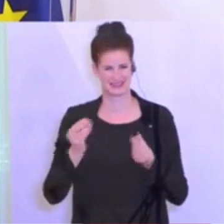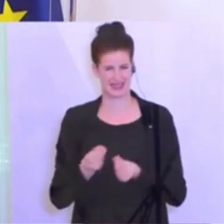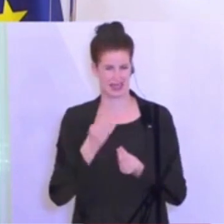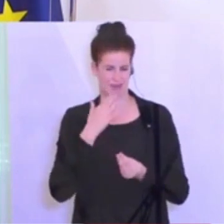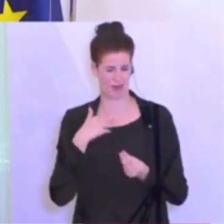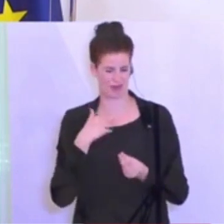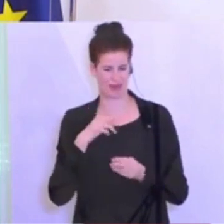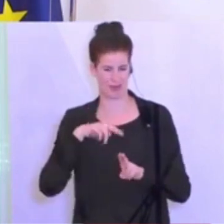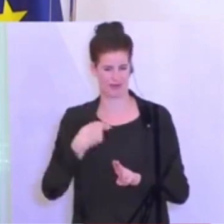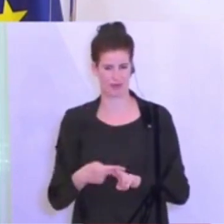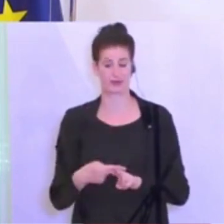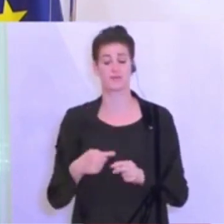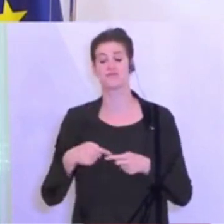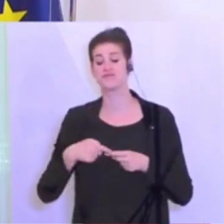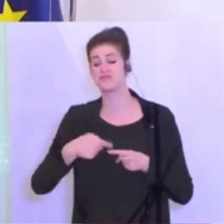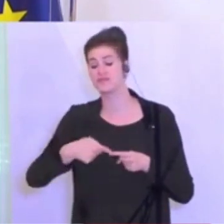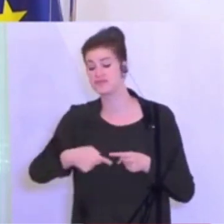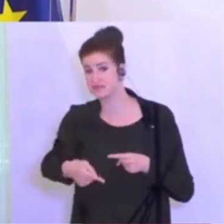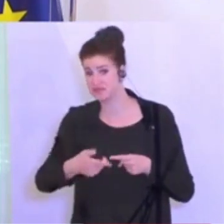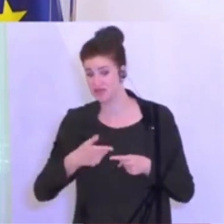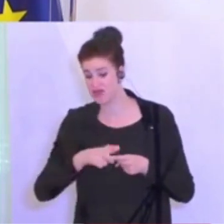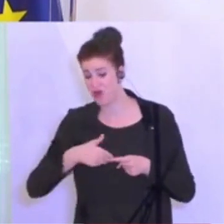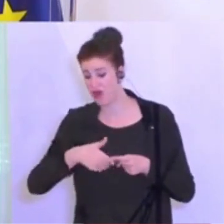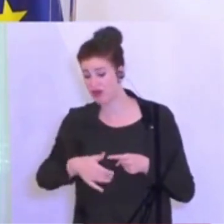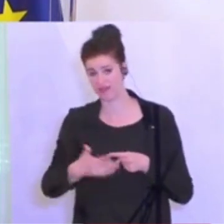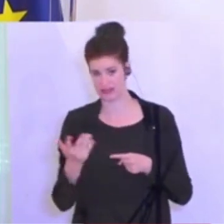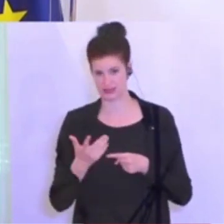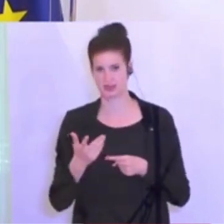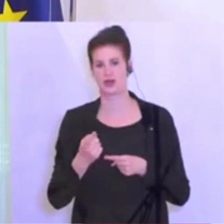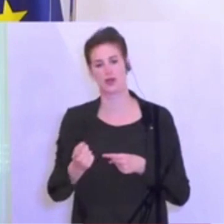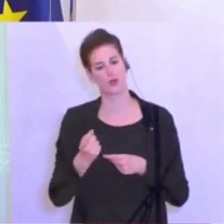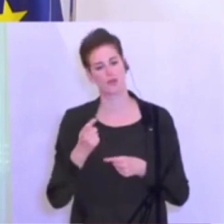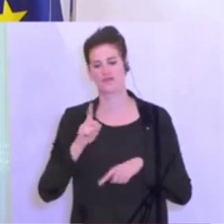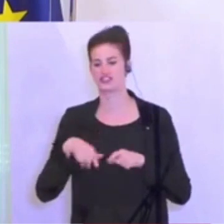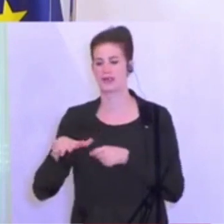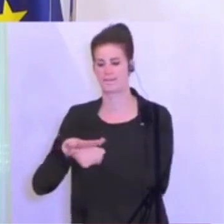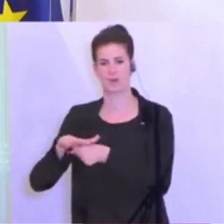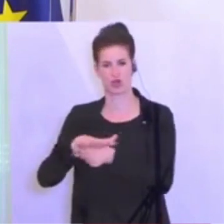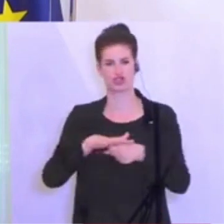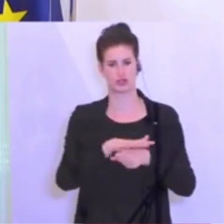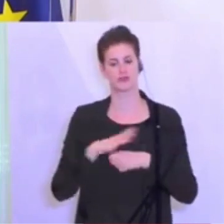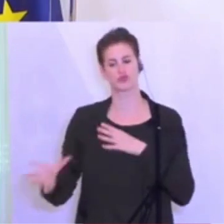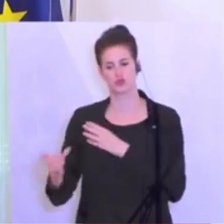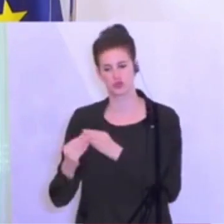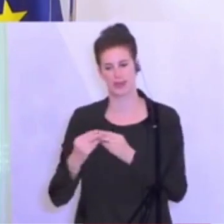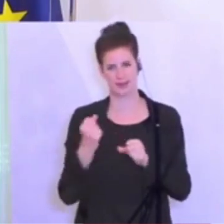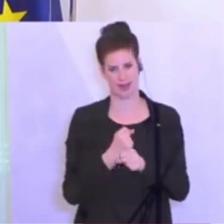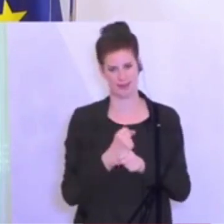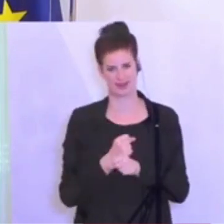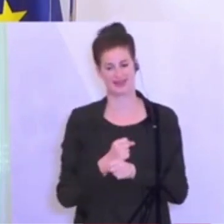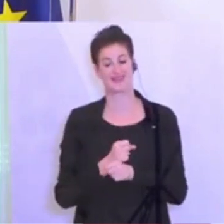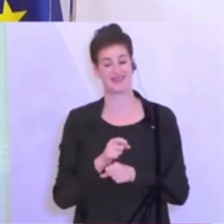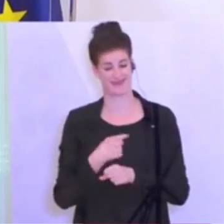Wir werden in den nächsten Wochen ganz intensiv mit einzelnen Branchen arbeiten, die eine längere